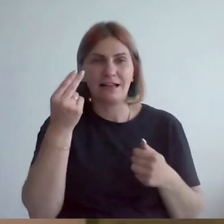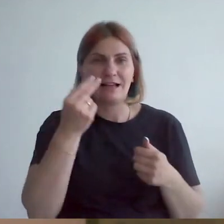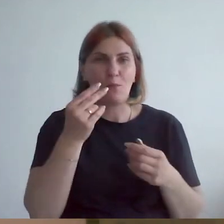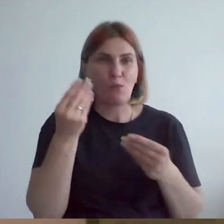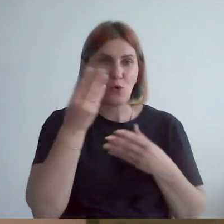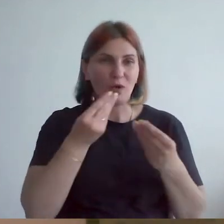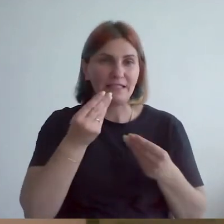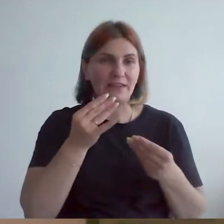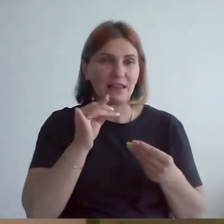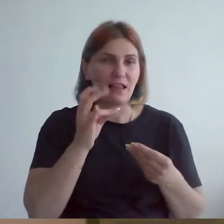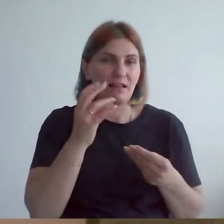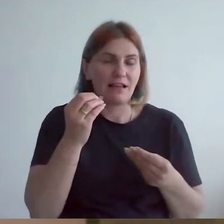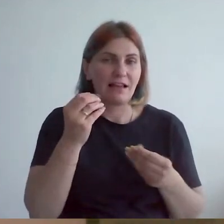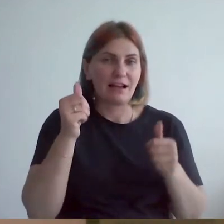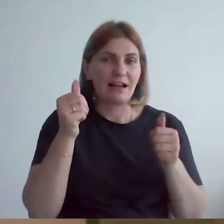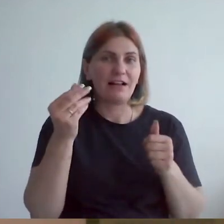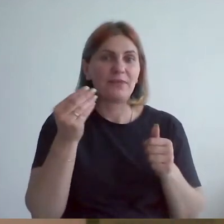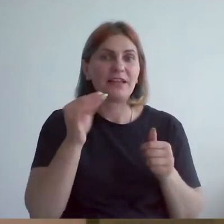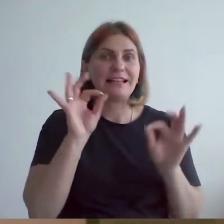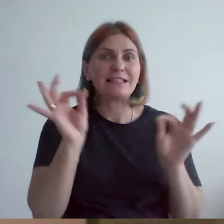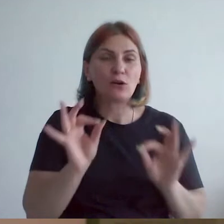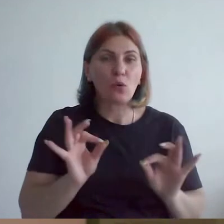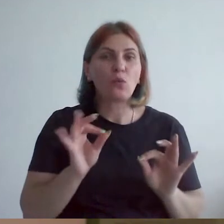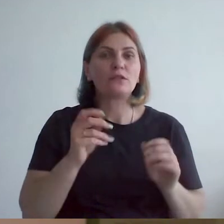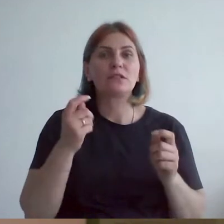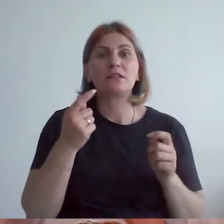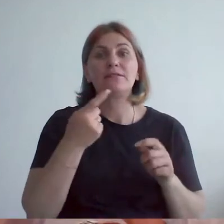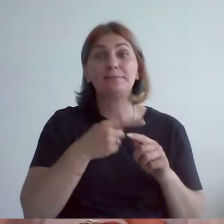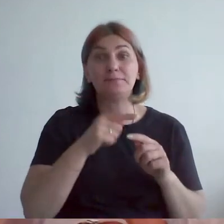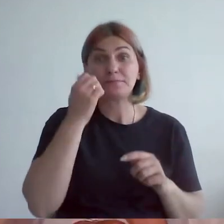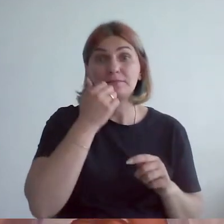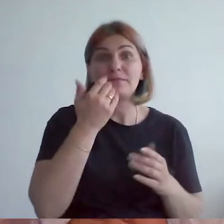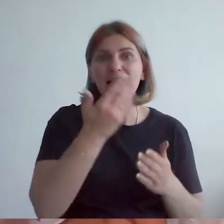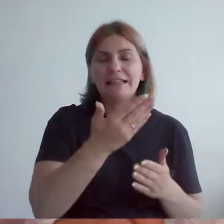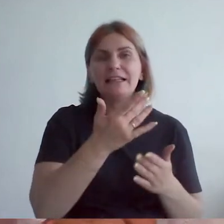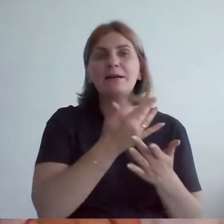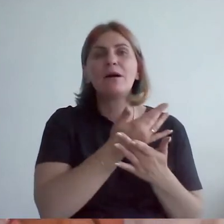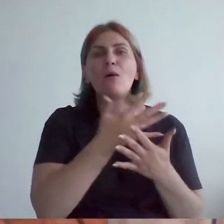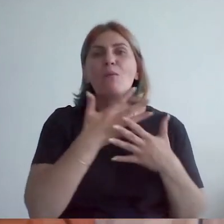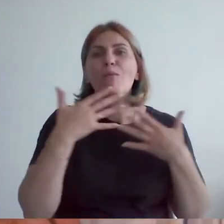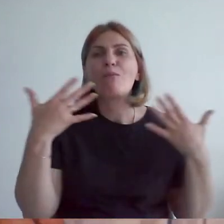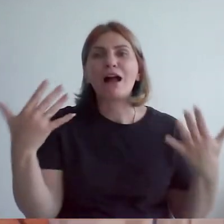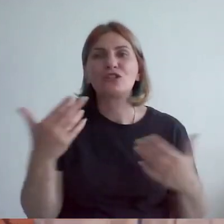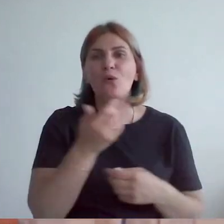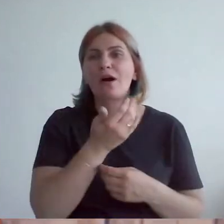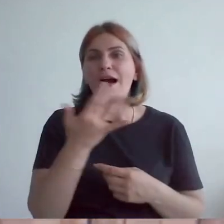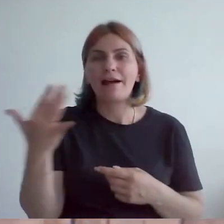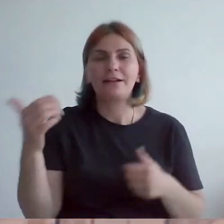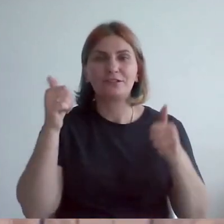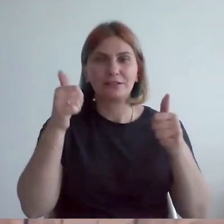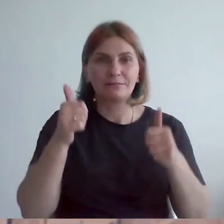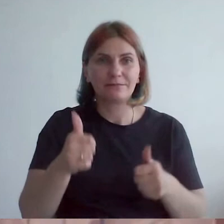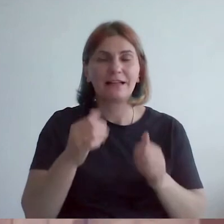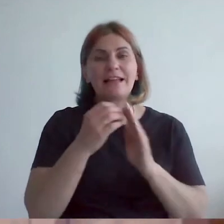этой работой. И благодаря им большое количество картин русских художников рубежа веков 19